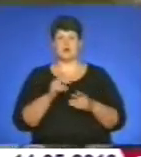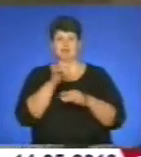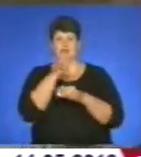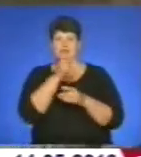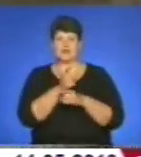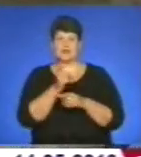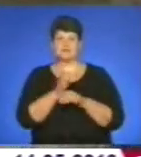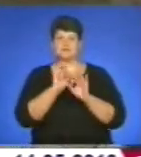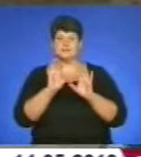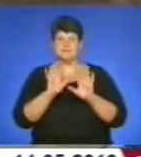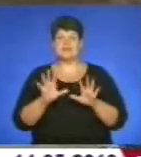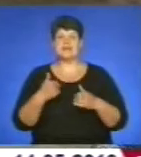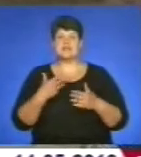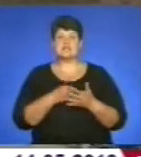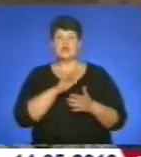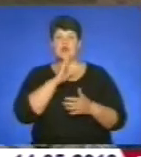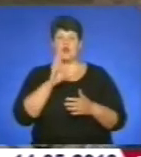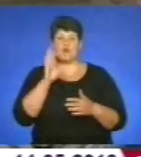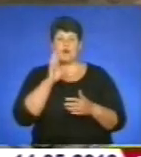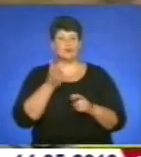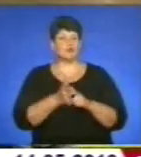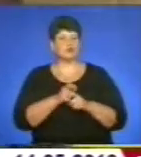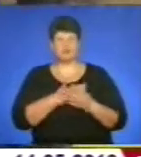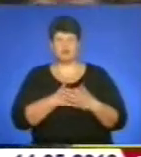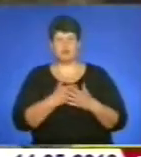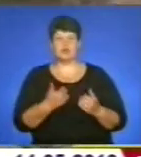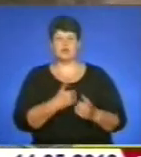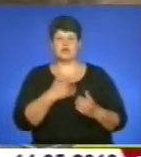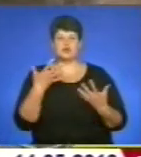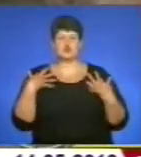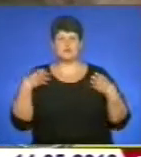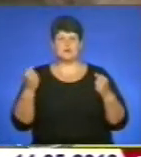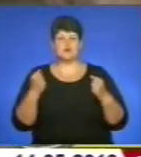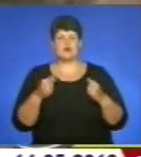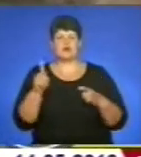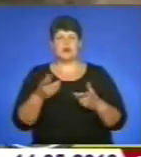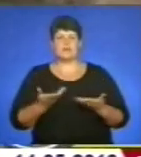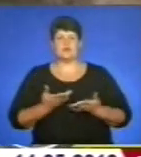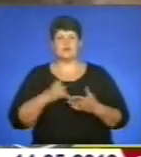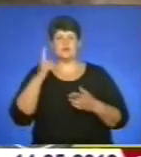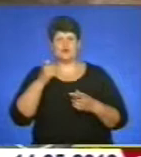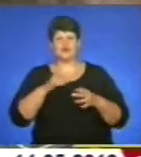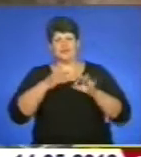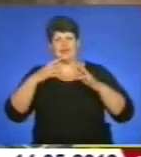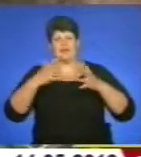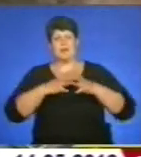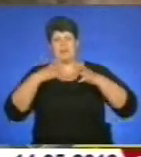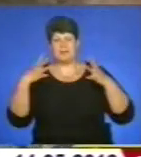Я свою маму дуже люблю, бажаю її здоров'я, щоб вона прожила з тощимось роком, щоб